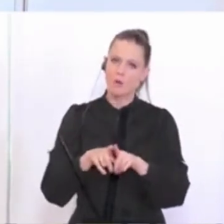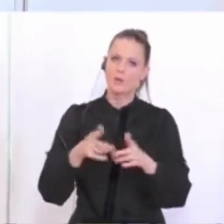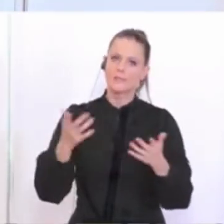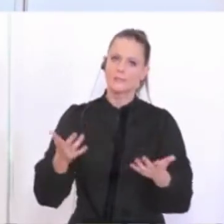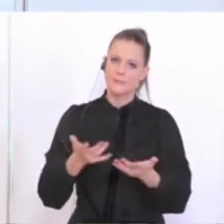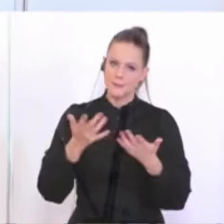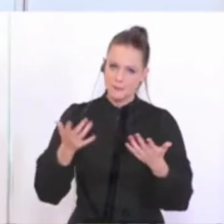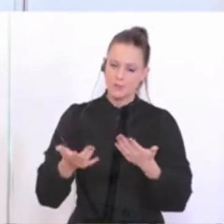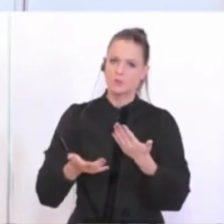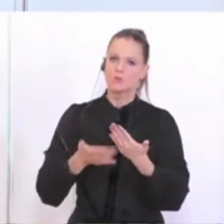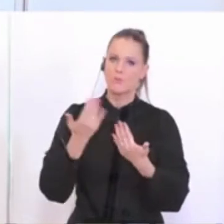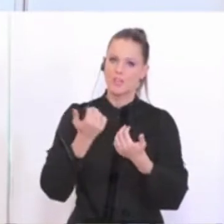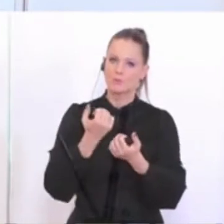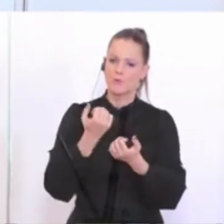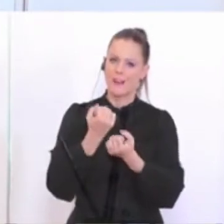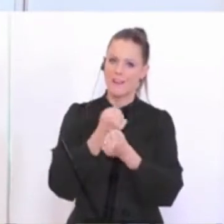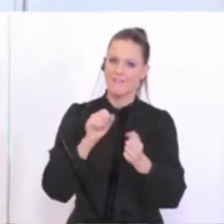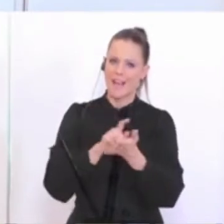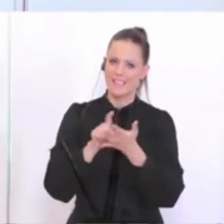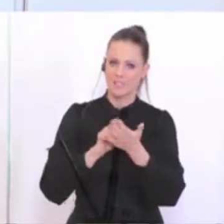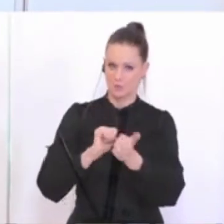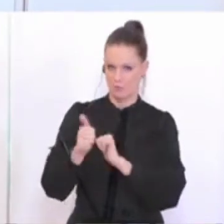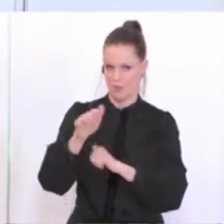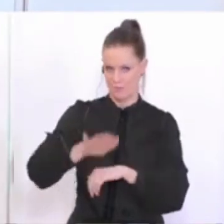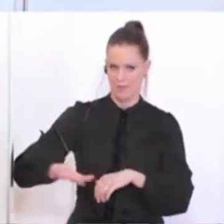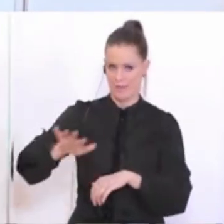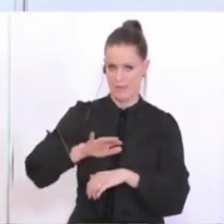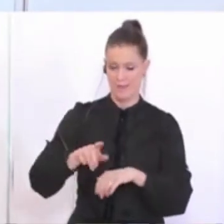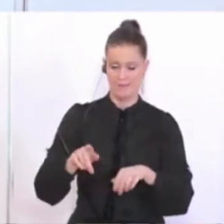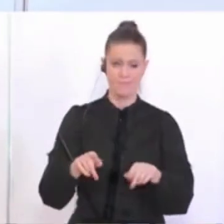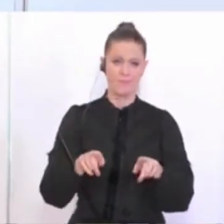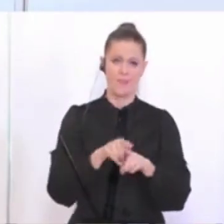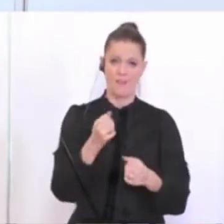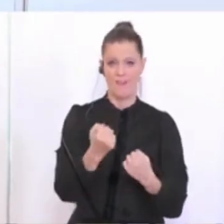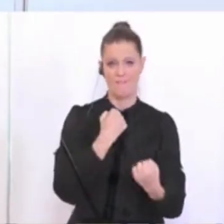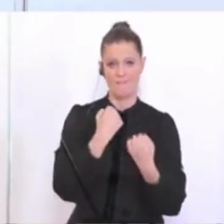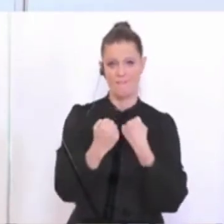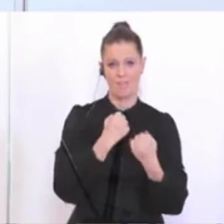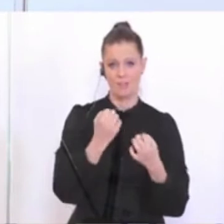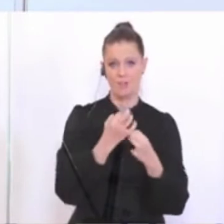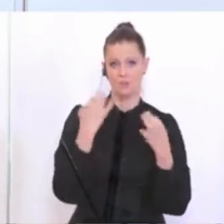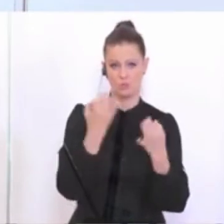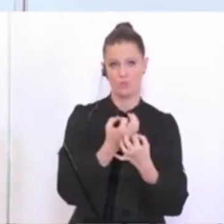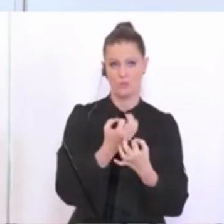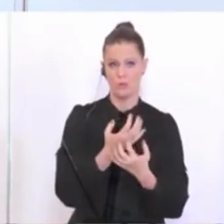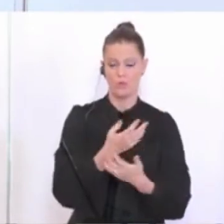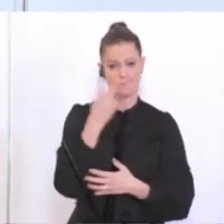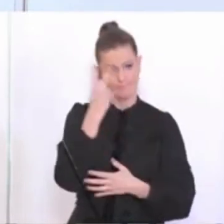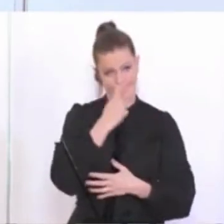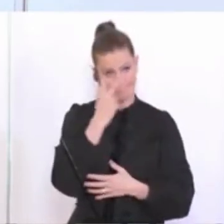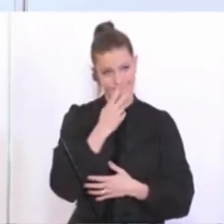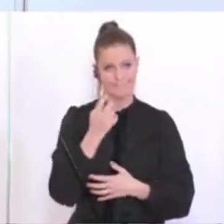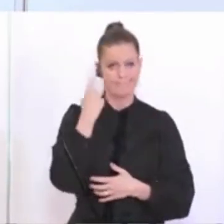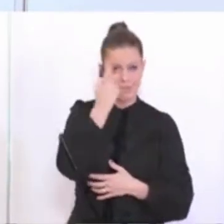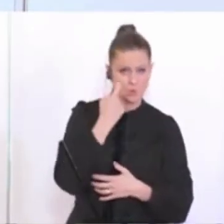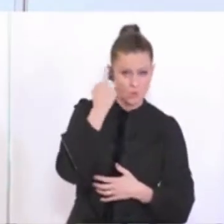Freizeitsportler etc. Und bei den Fitnessstudios habe ich natürlich großes Verständnis für die Nachfragen und für